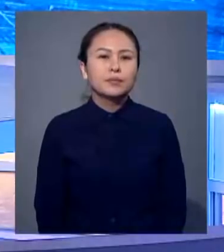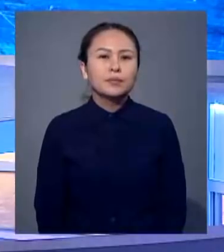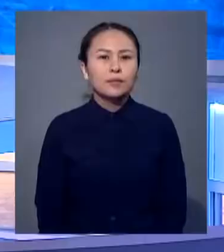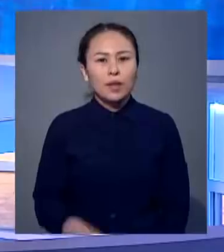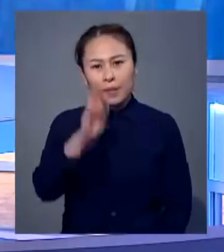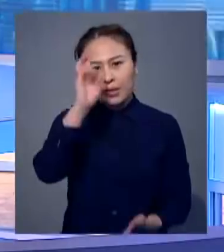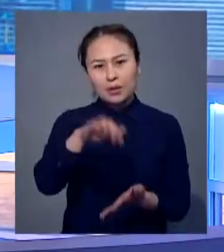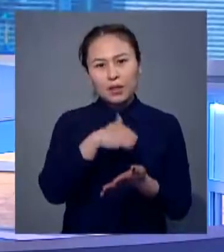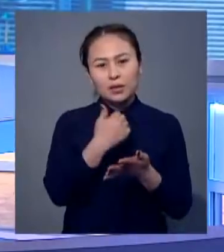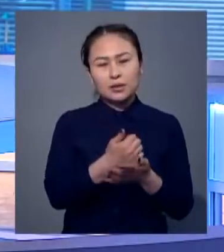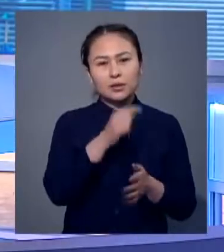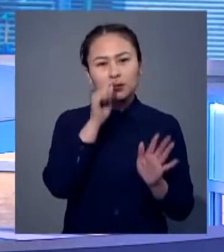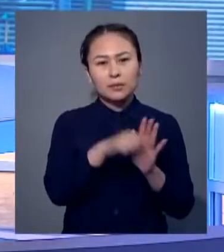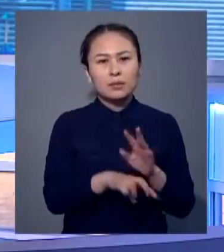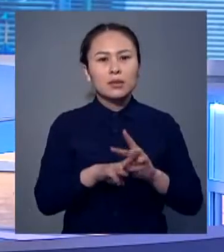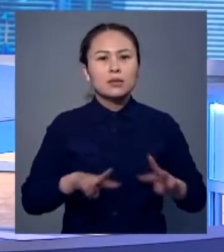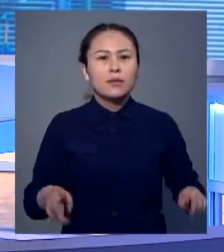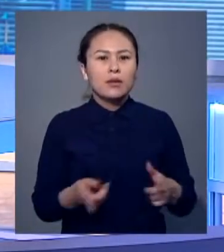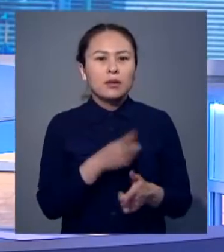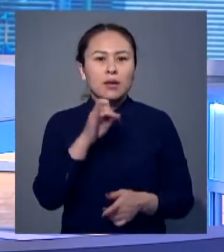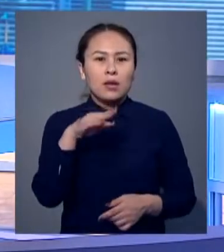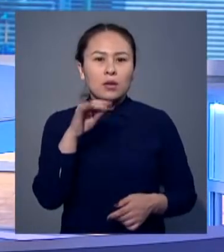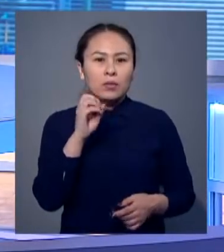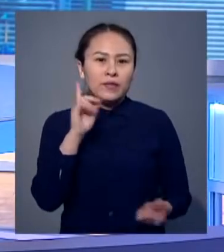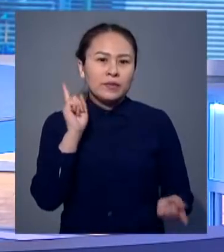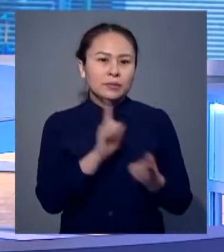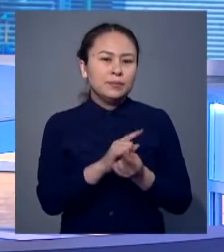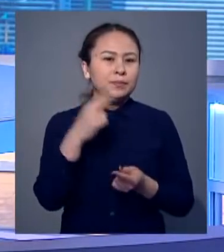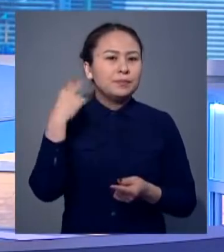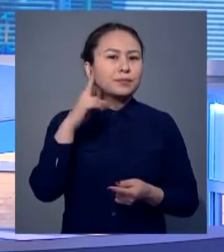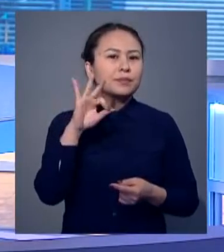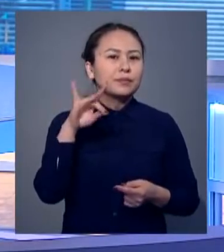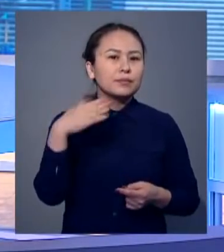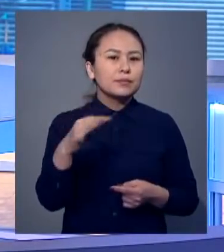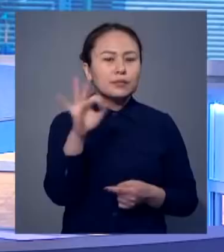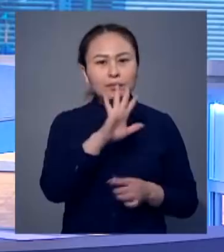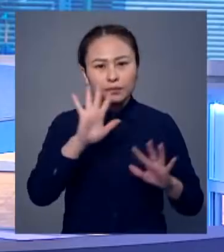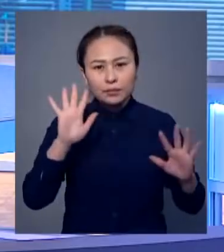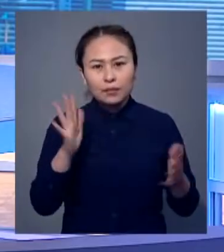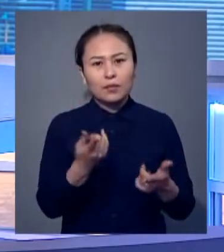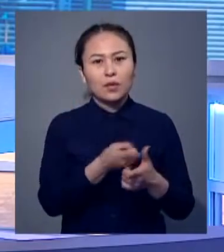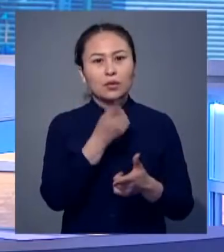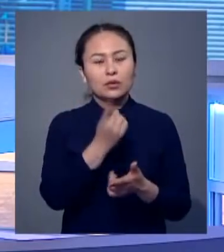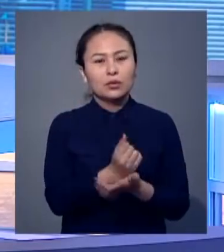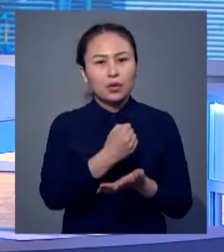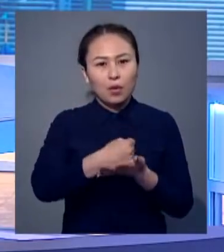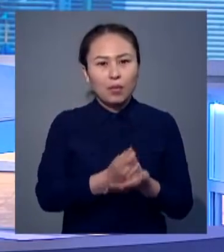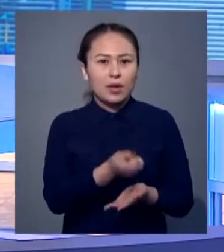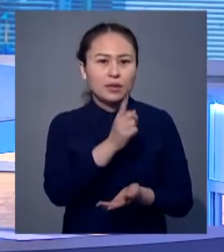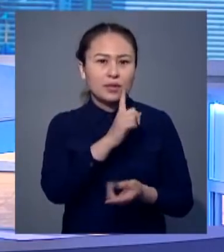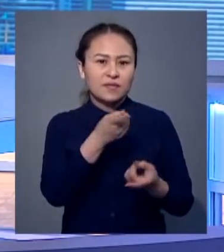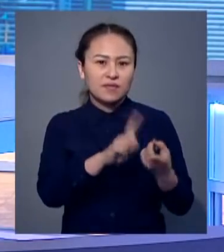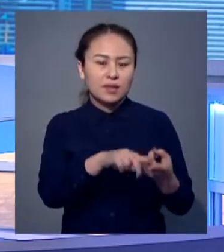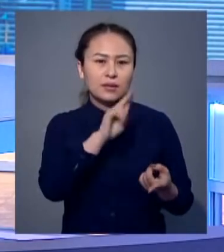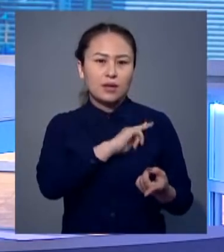Мемлекет басшысы үшкістер министерін қабылдады. Ерлан Тұрғынбаев президентке қордай аудандағы жағдайды. Тұрақтандыруға